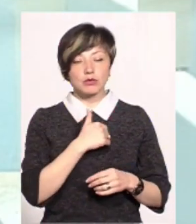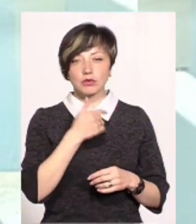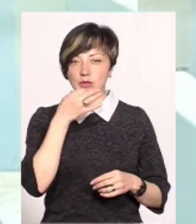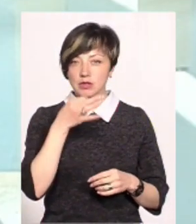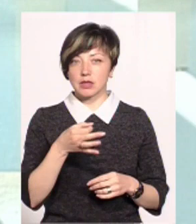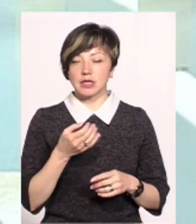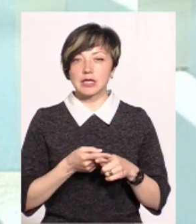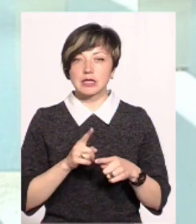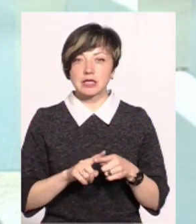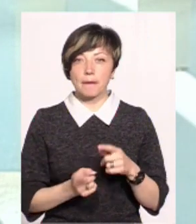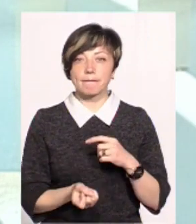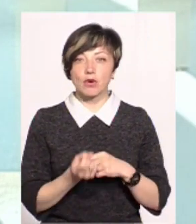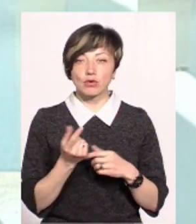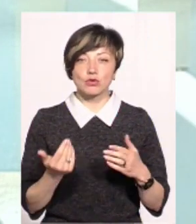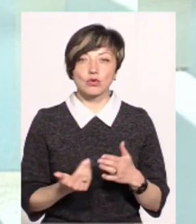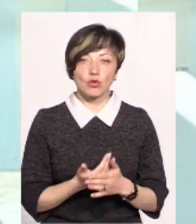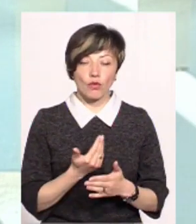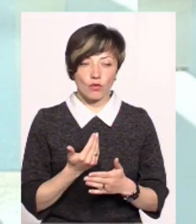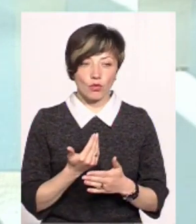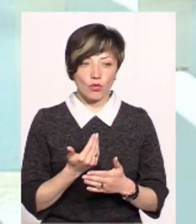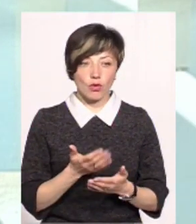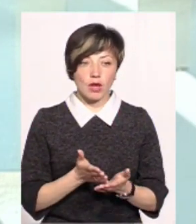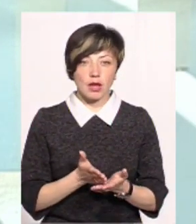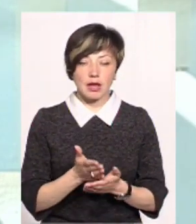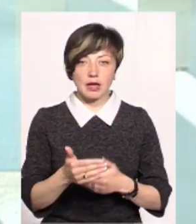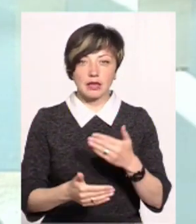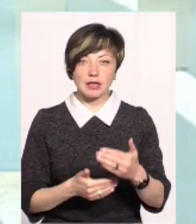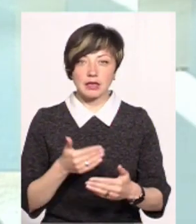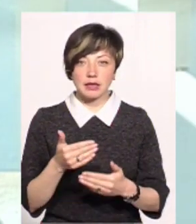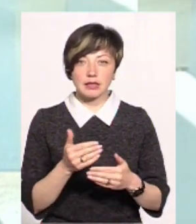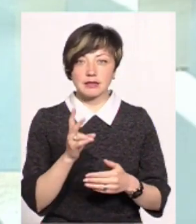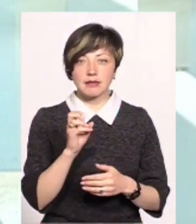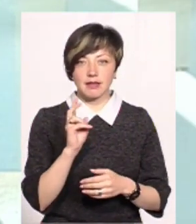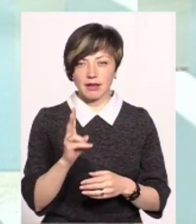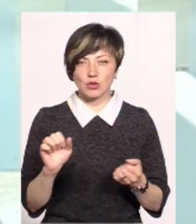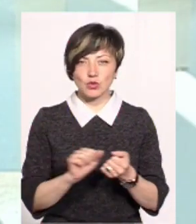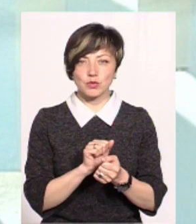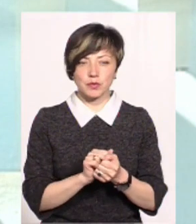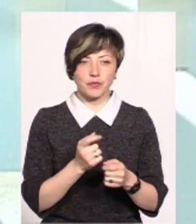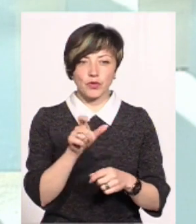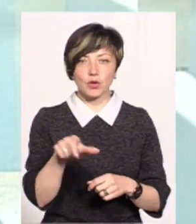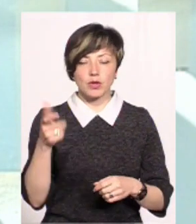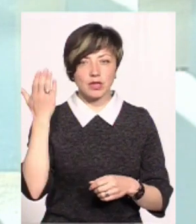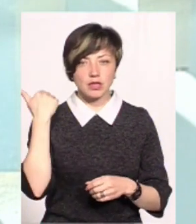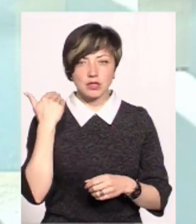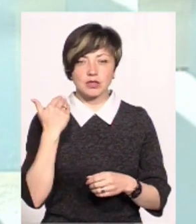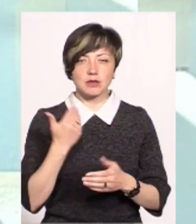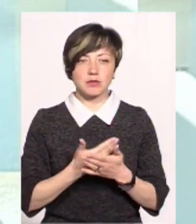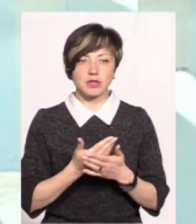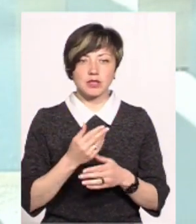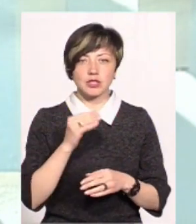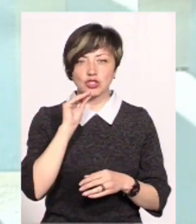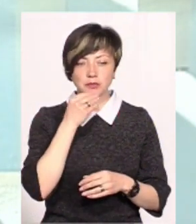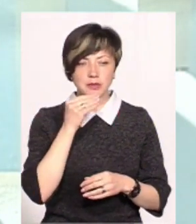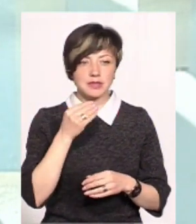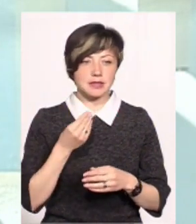це породжує нову лінійку тих же самих снекових груп, ну, тобто там, якщо люди раніше там приїхали, там всякі